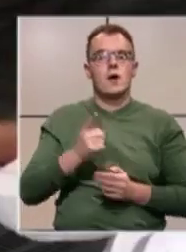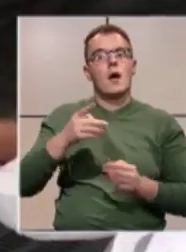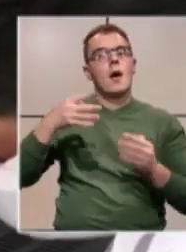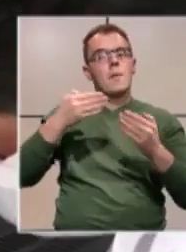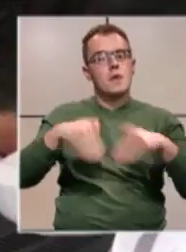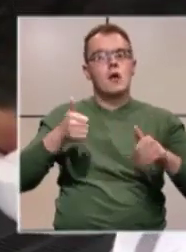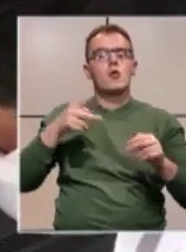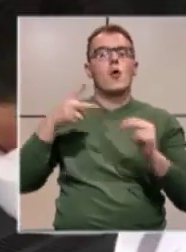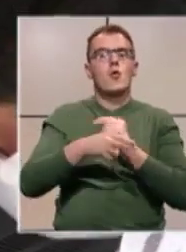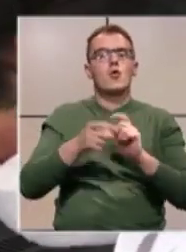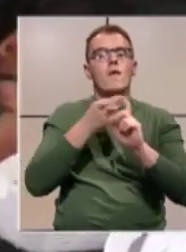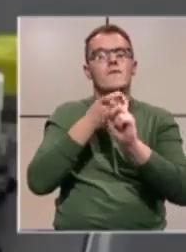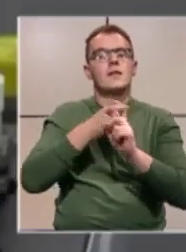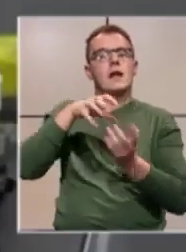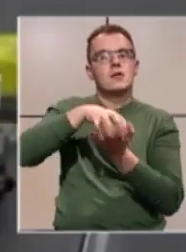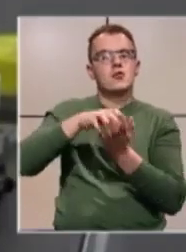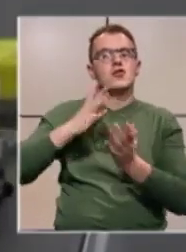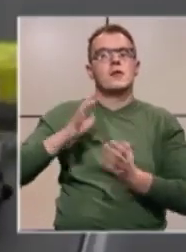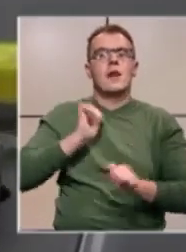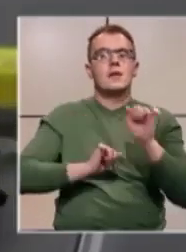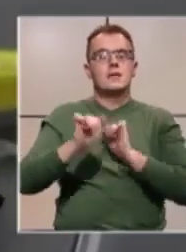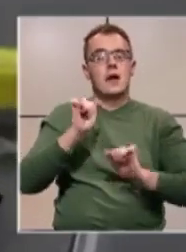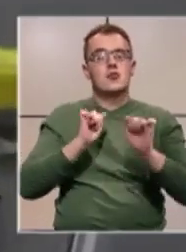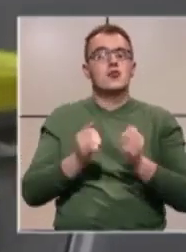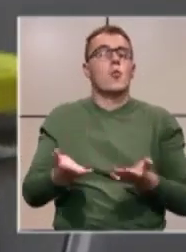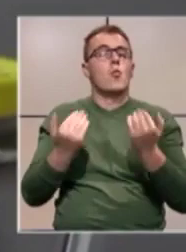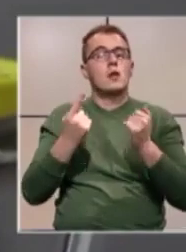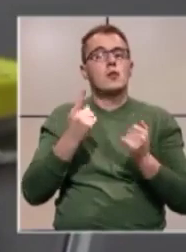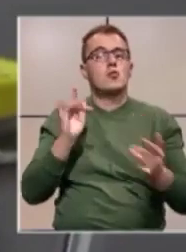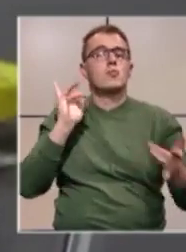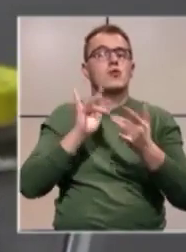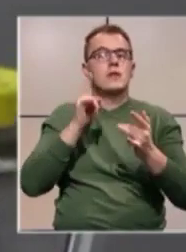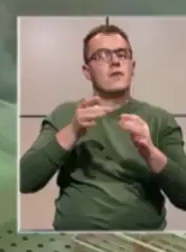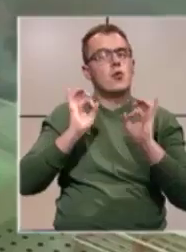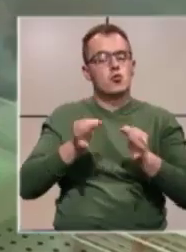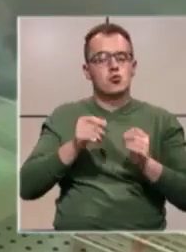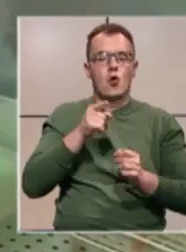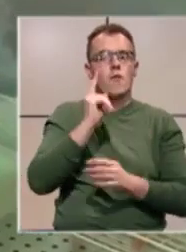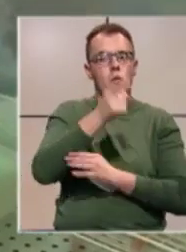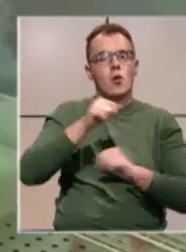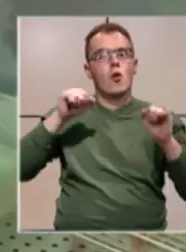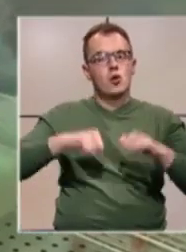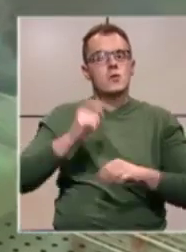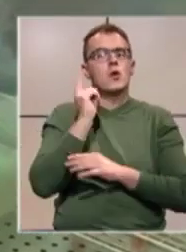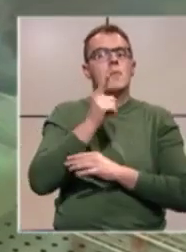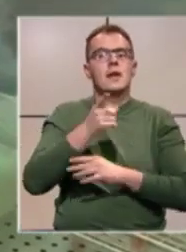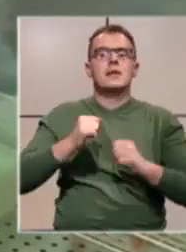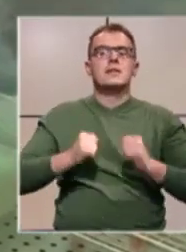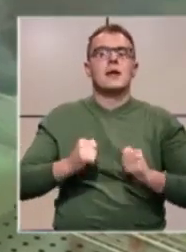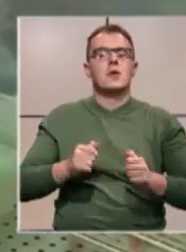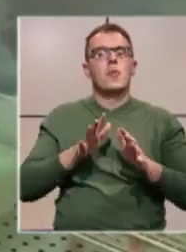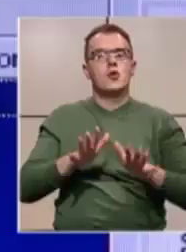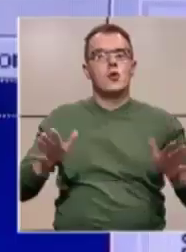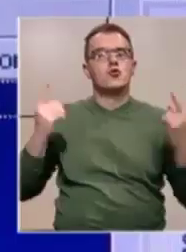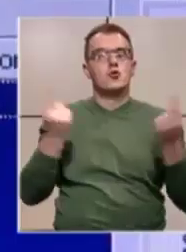Mjeru je ukinuo Federalni stožer civilne zaštite unatoč protivljenju stručnjaka. Ovom odlukom ozbiljno se prijeti stabilno epidemiološkoj